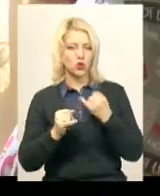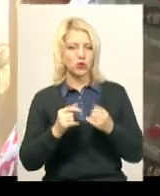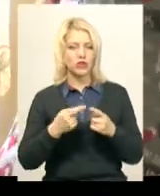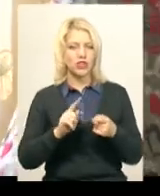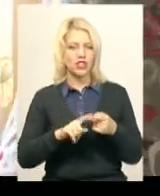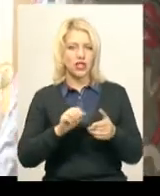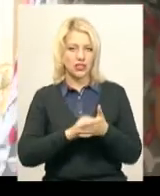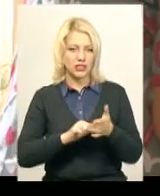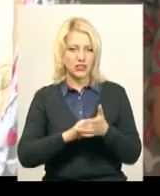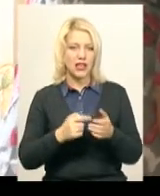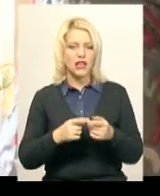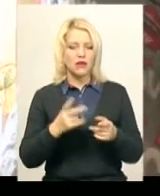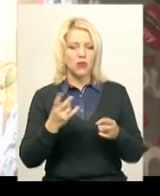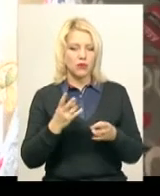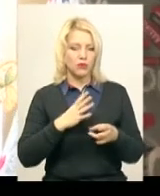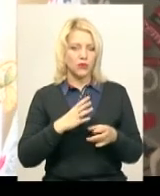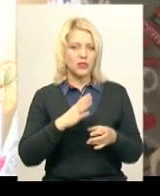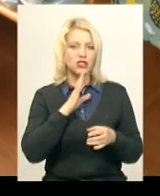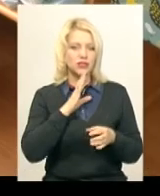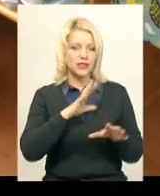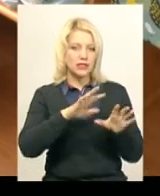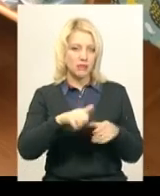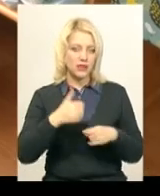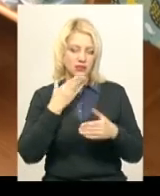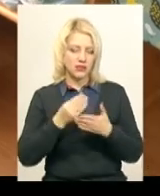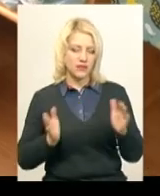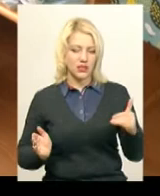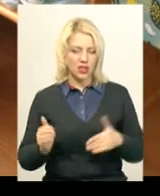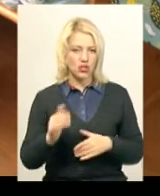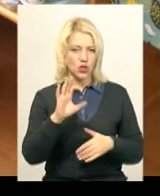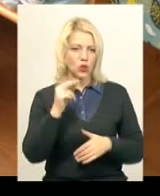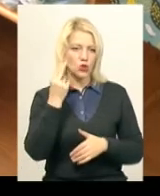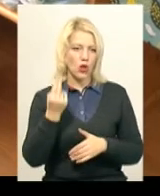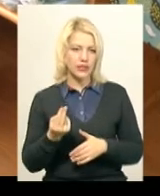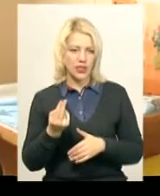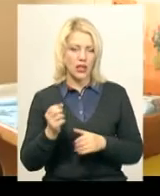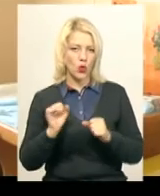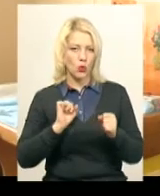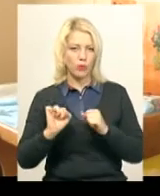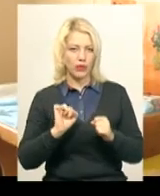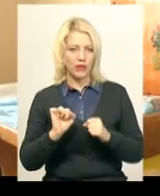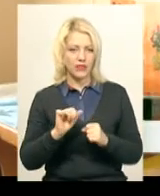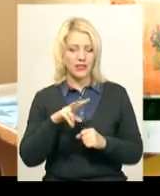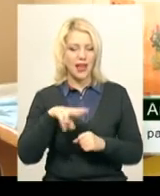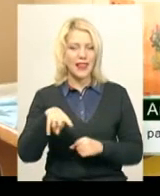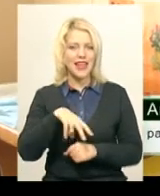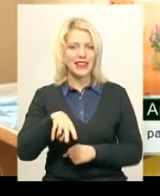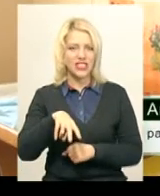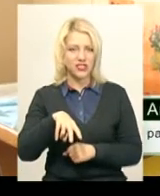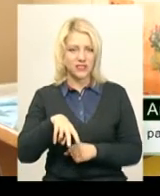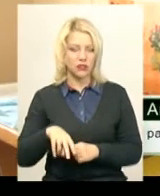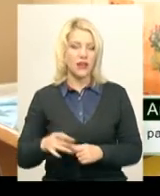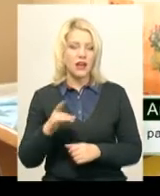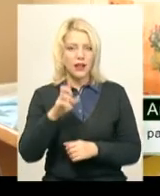забирати свій бебі-бокс в управлінні соціального захисту населення Литичівської районної державної адміністрації. Виникало багато запитань, чому